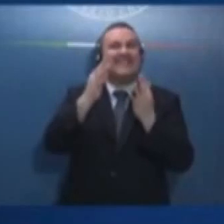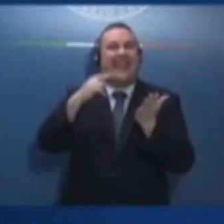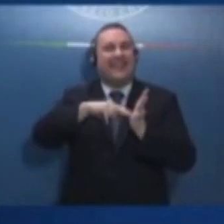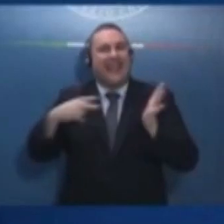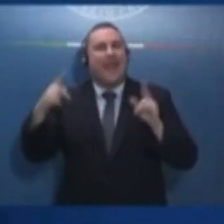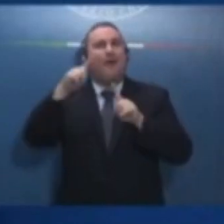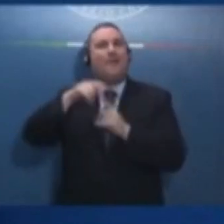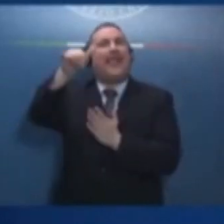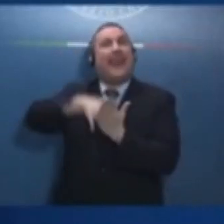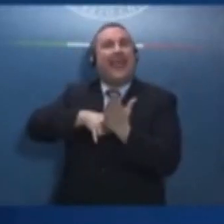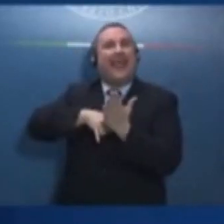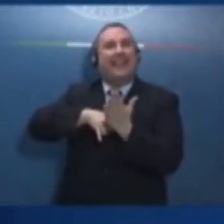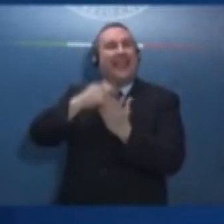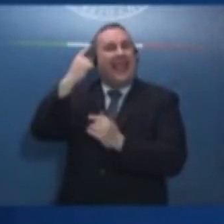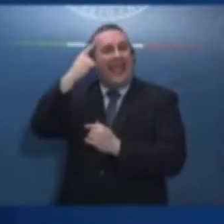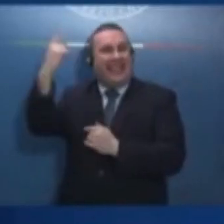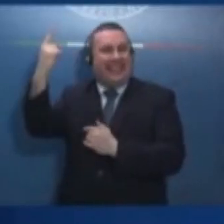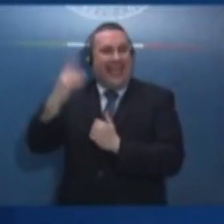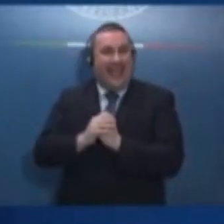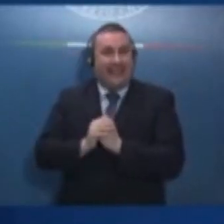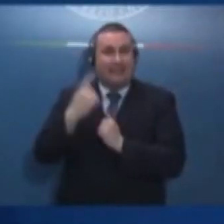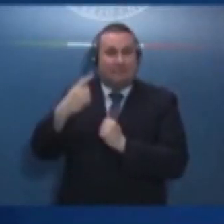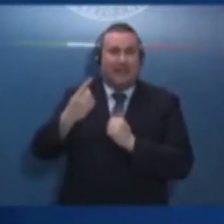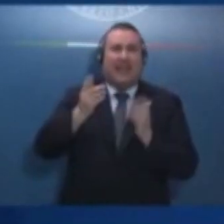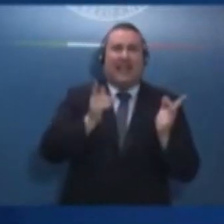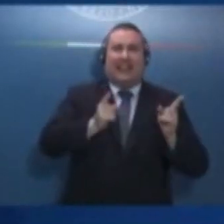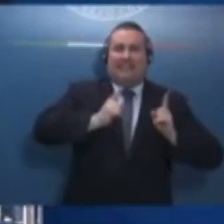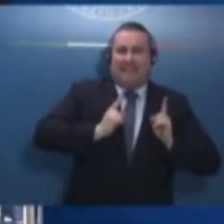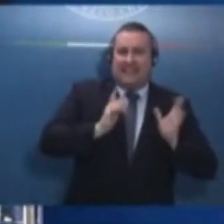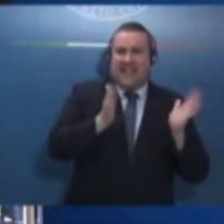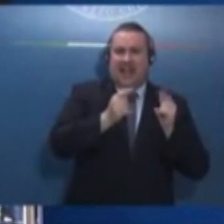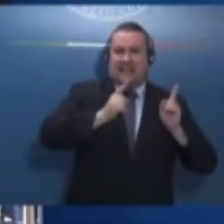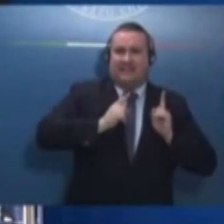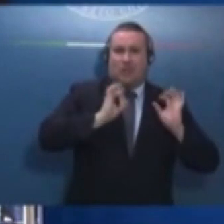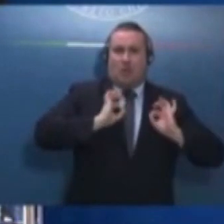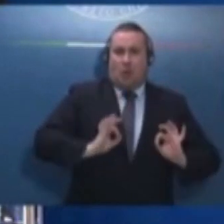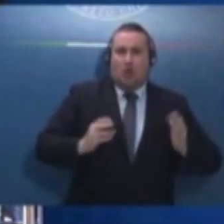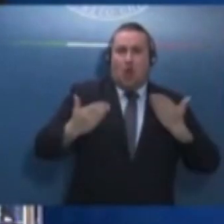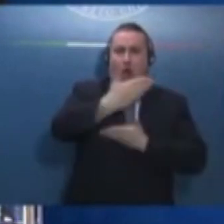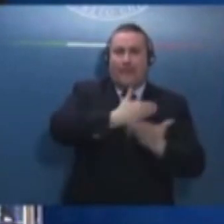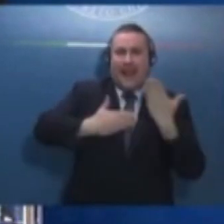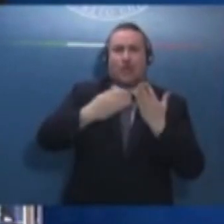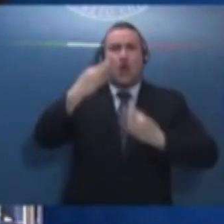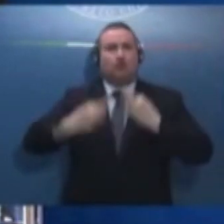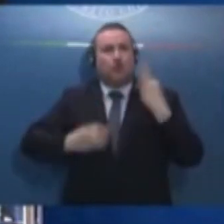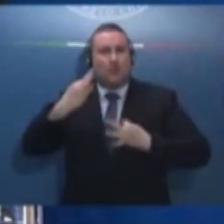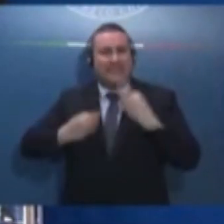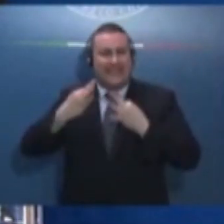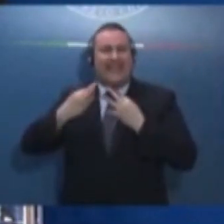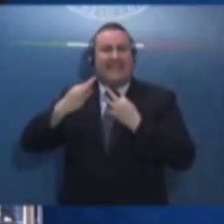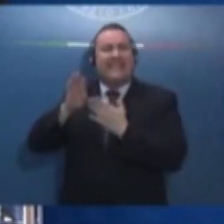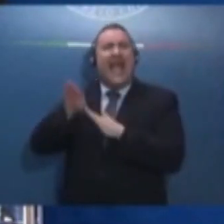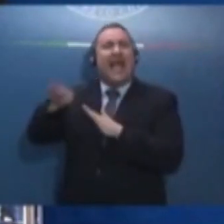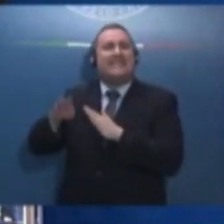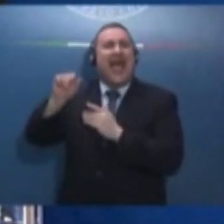Sono documenti che interessano settori molto importanti, la difesa, la cooperazione di polizia, la giustizia, le start-up, la